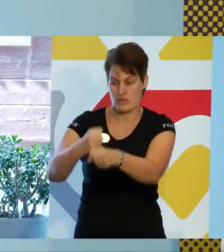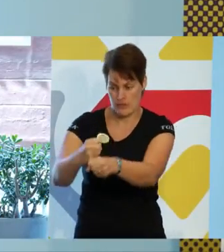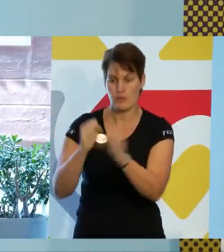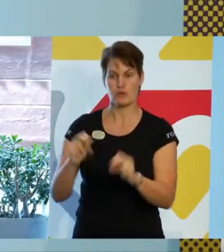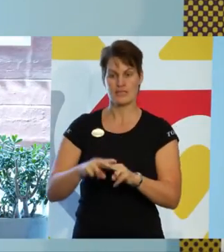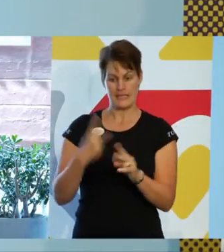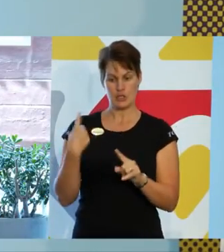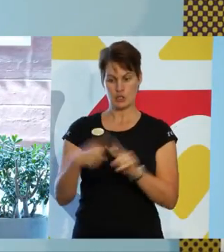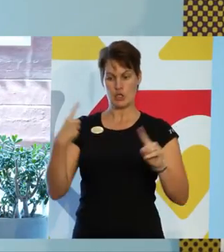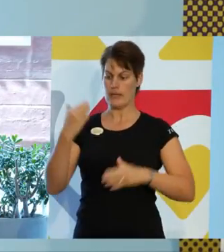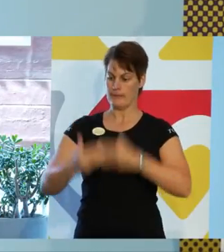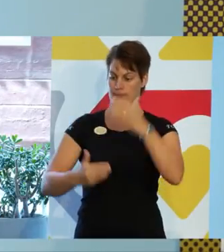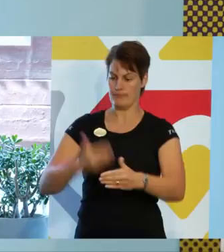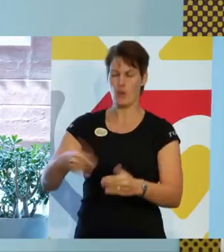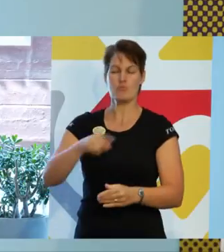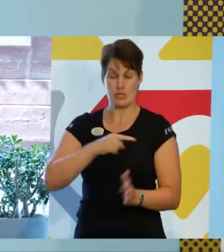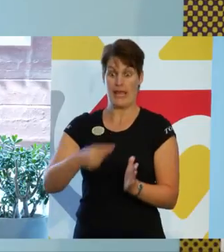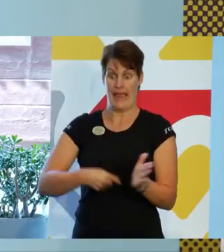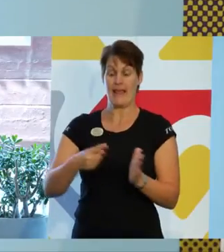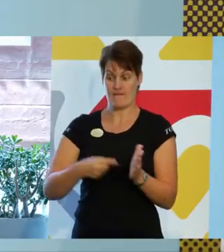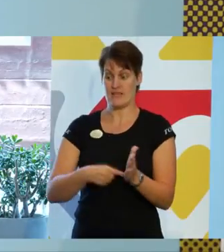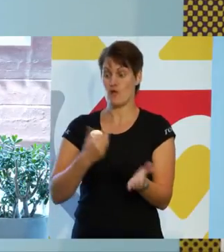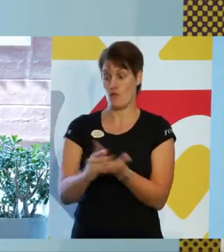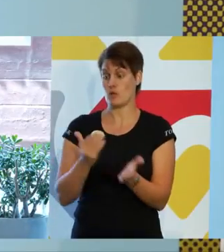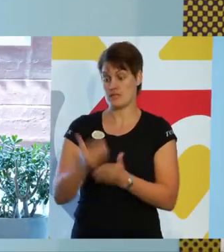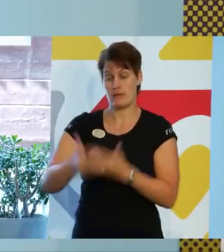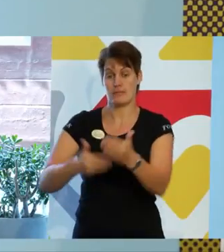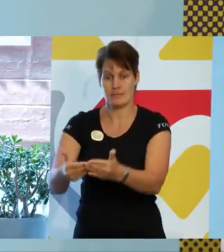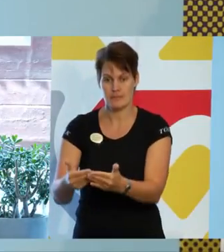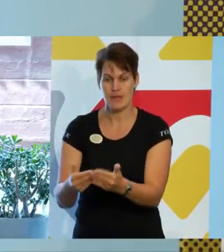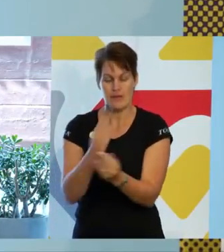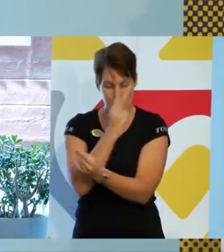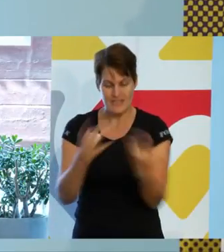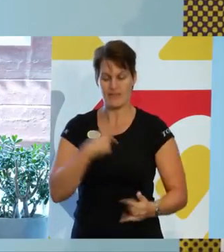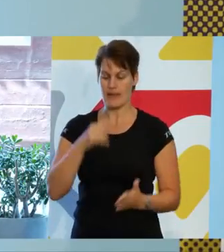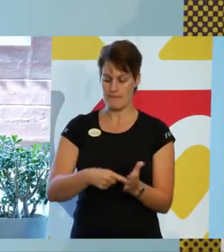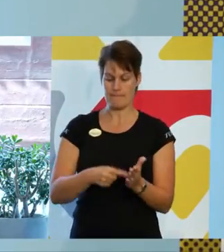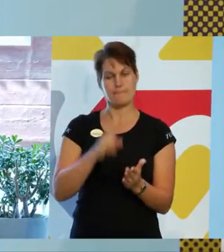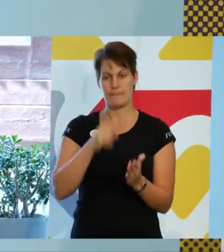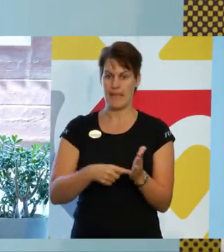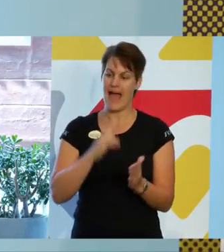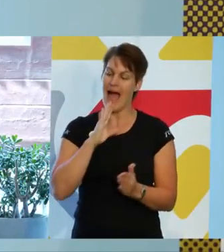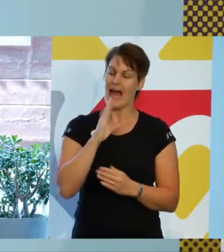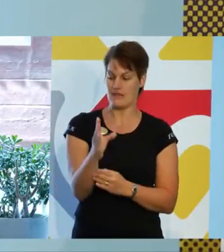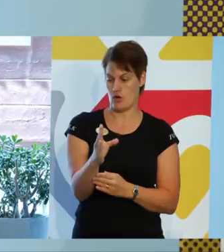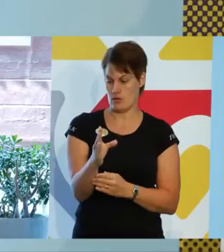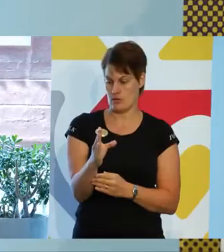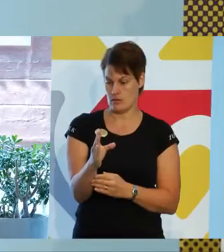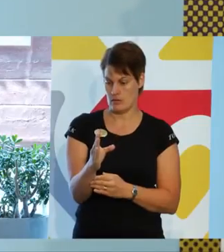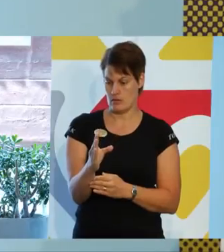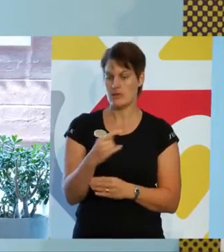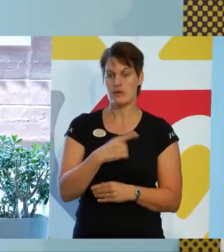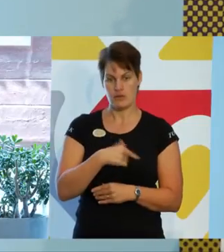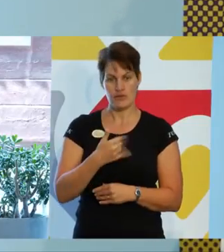och en stor portion envishet om vi menar allvar med att arbeta för allas lika